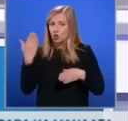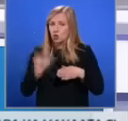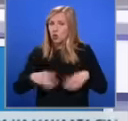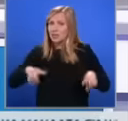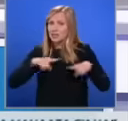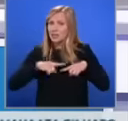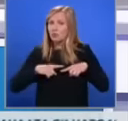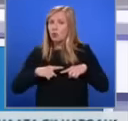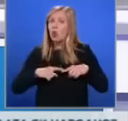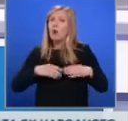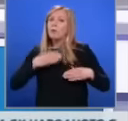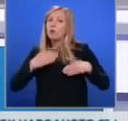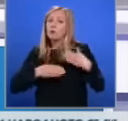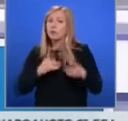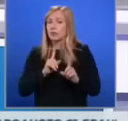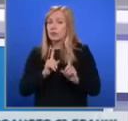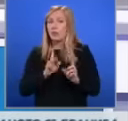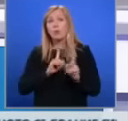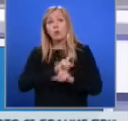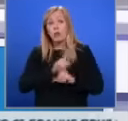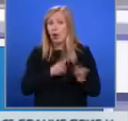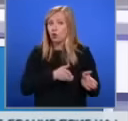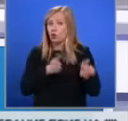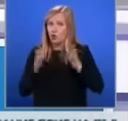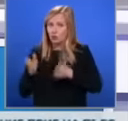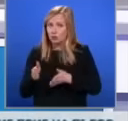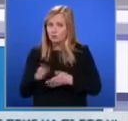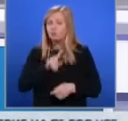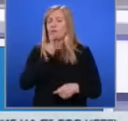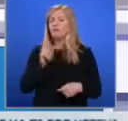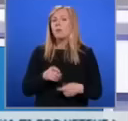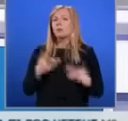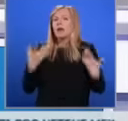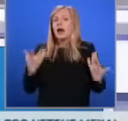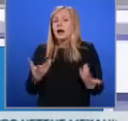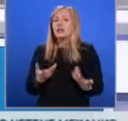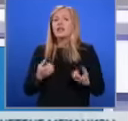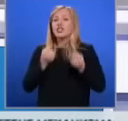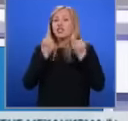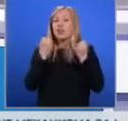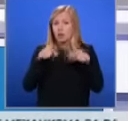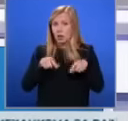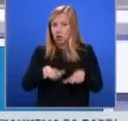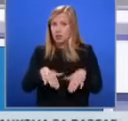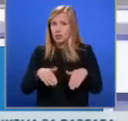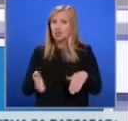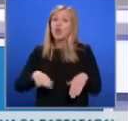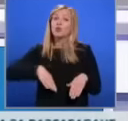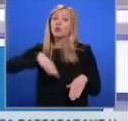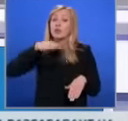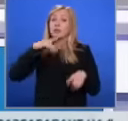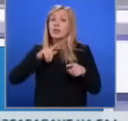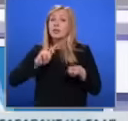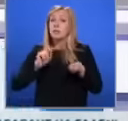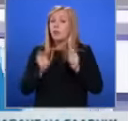производства, не само по неотложност. Въпросът сега е дали истичащия живот на този парламент ще е достатъчен тези